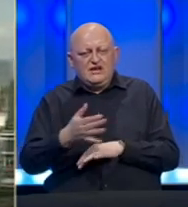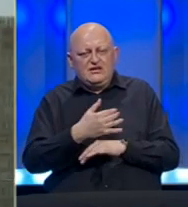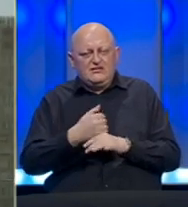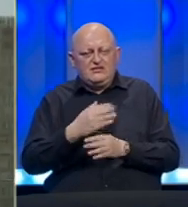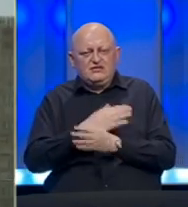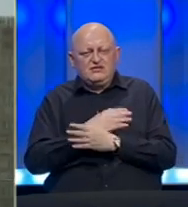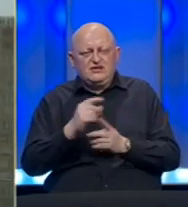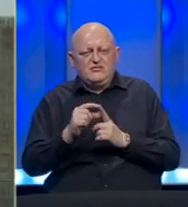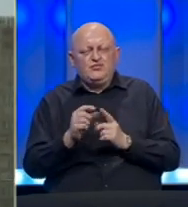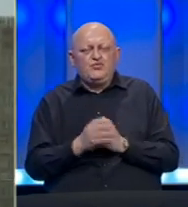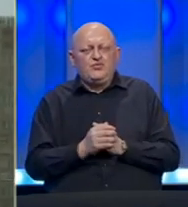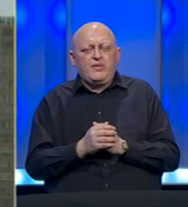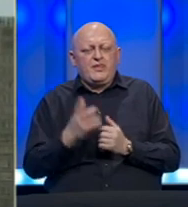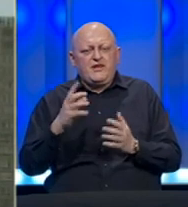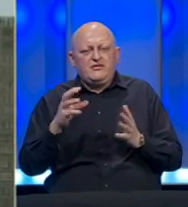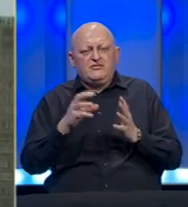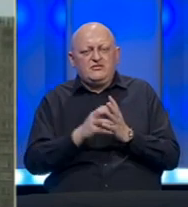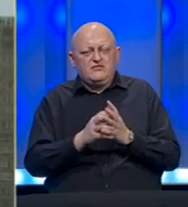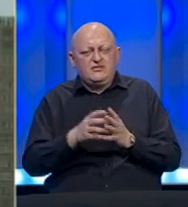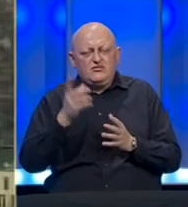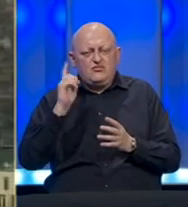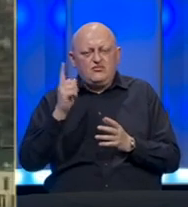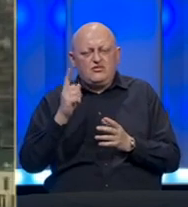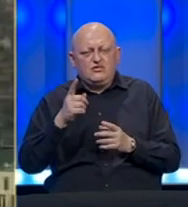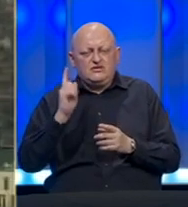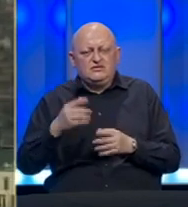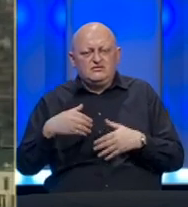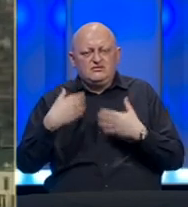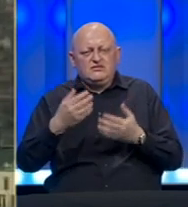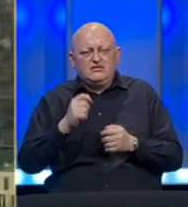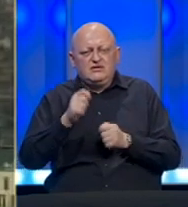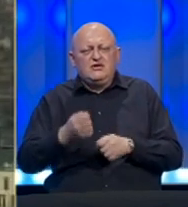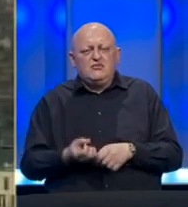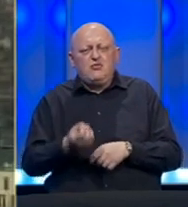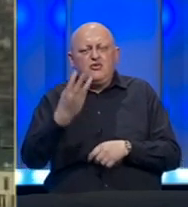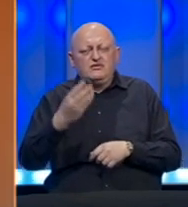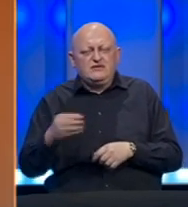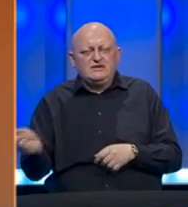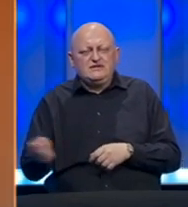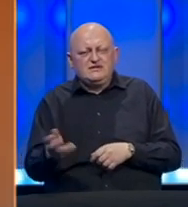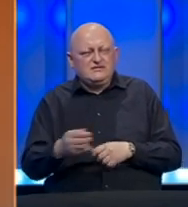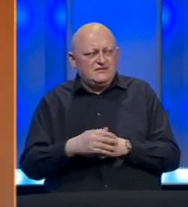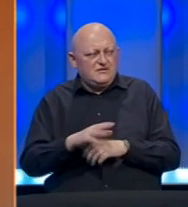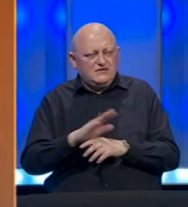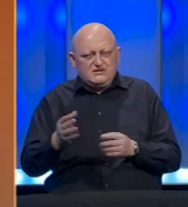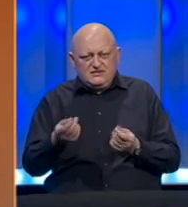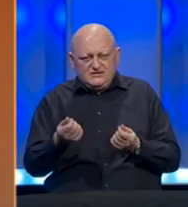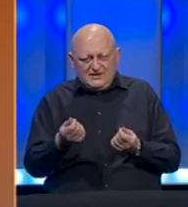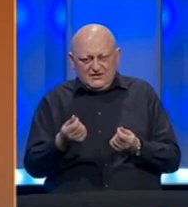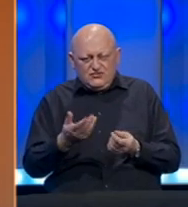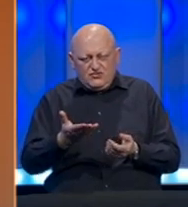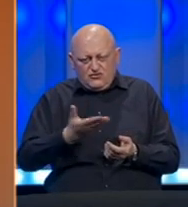Zoran Pavlović. Prioritet se upozorava, mora dati poljoprivredi i sjetvi. Sva sredstva koja se